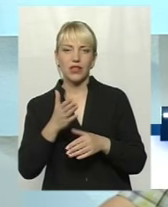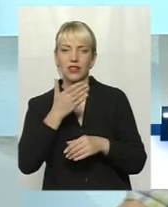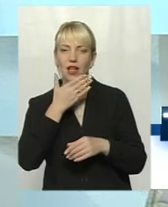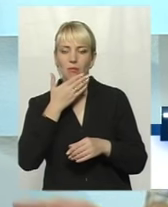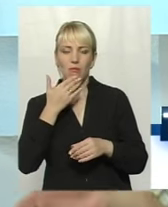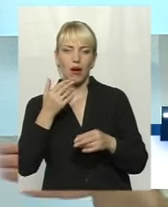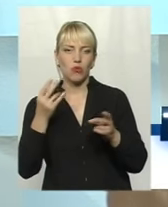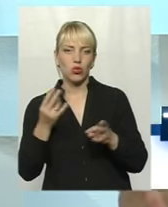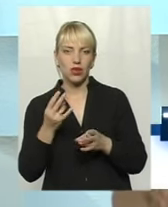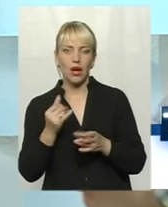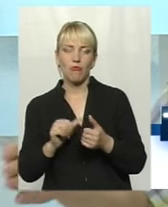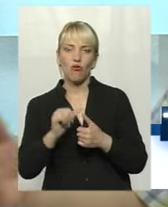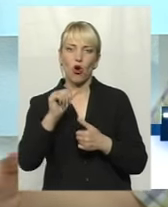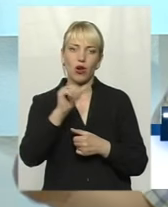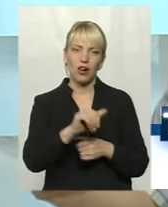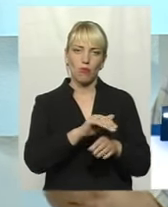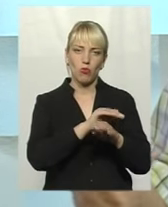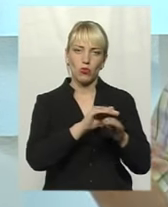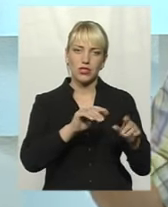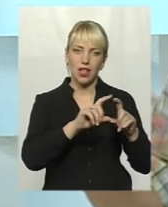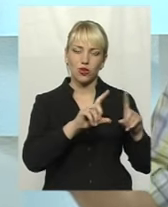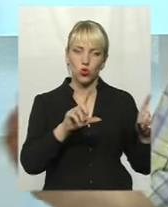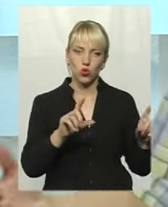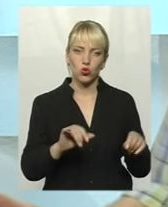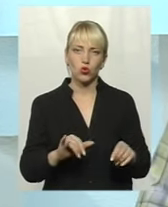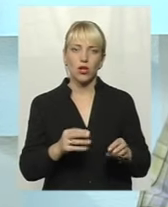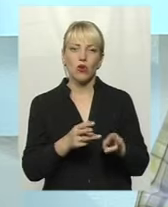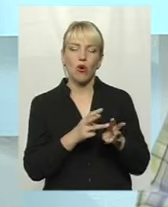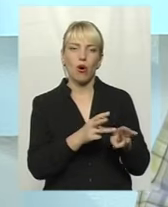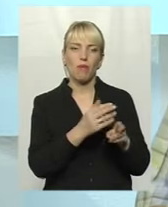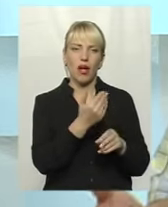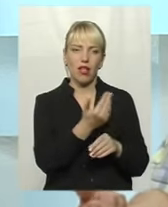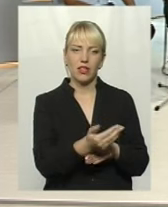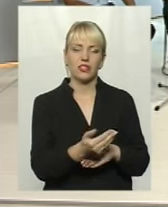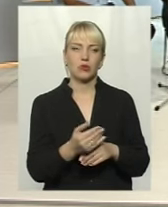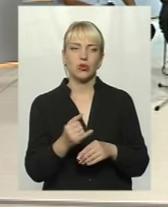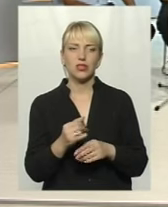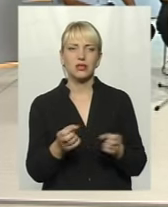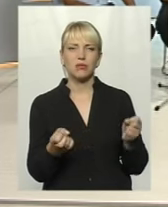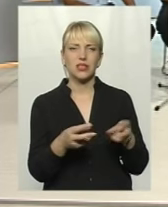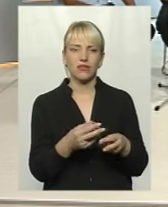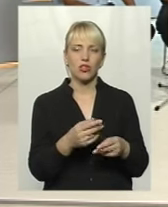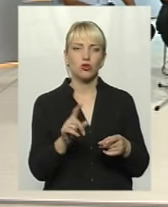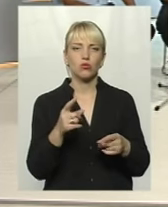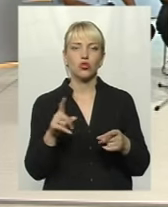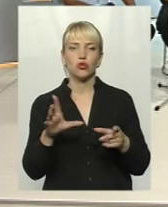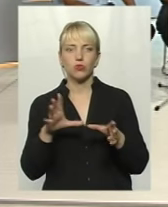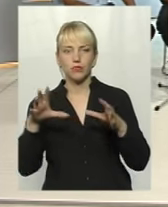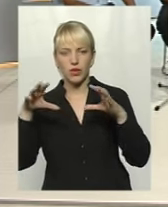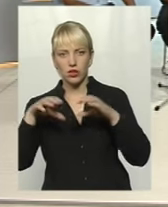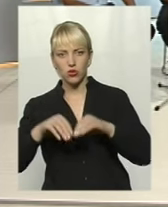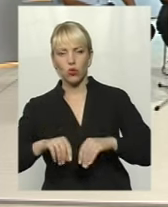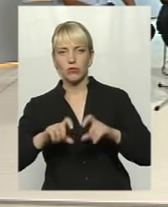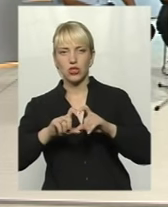утримання дитячого садка, і дуже багатьох, скажімо так, спеціфікацій, які потрібні в дитячому садку, тому що вони в одному приміщенні зі школою.